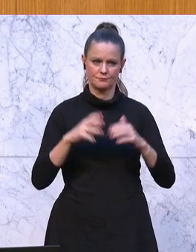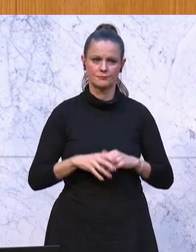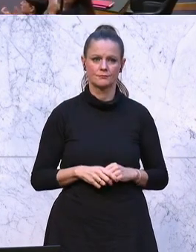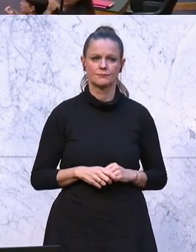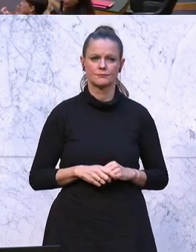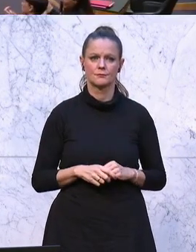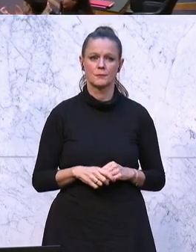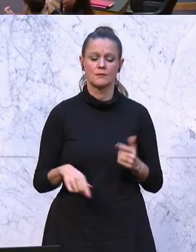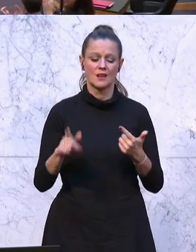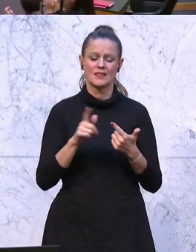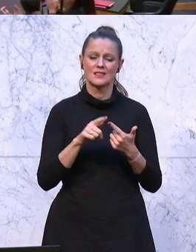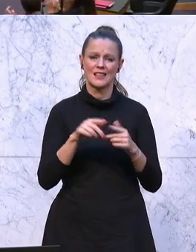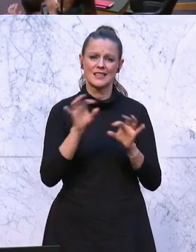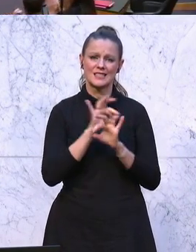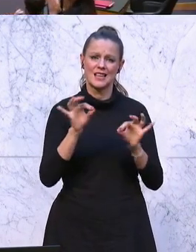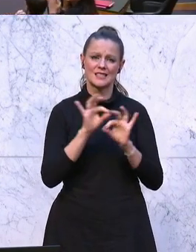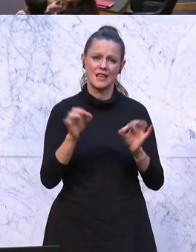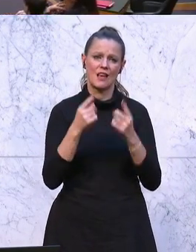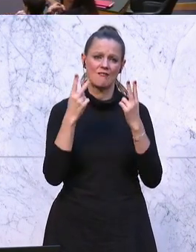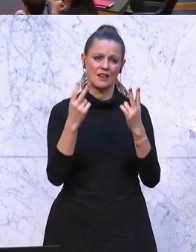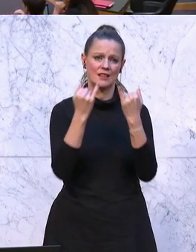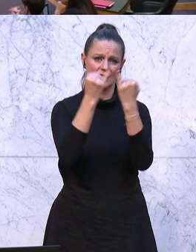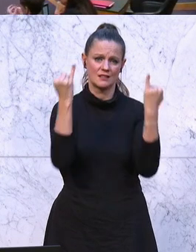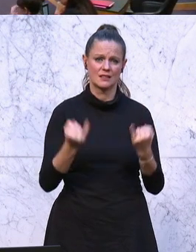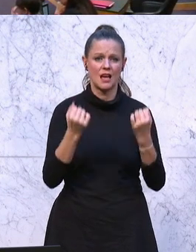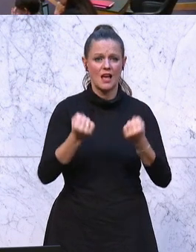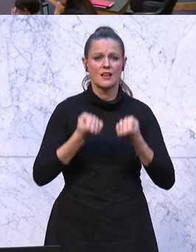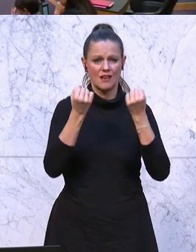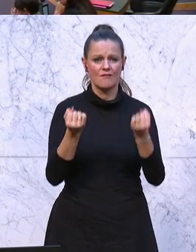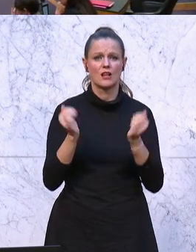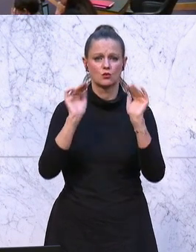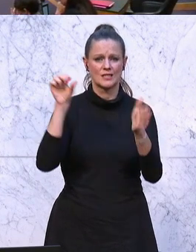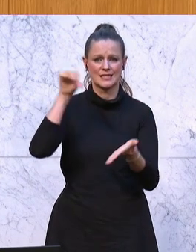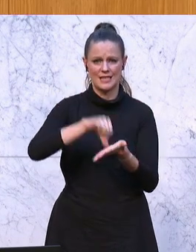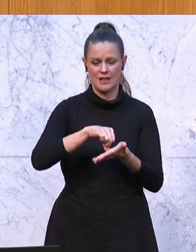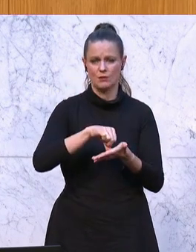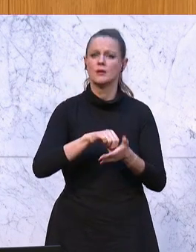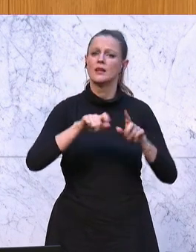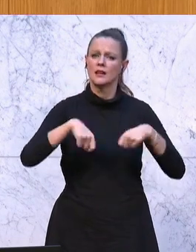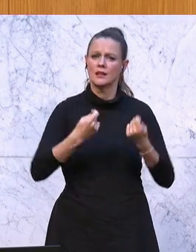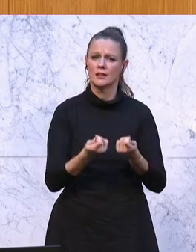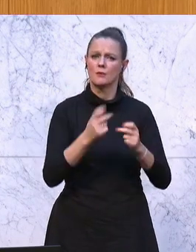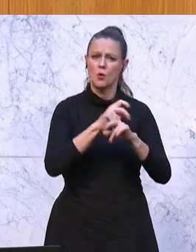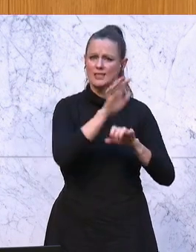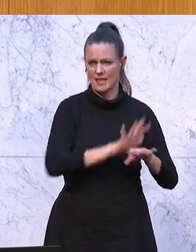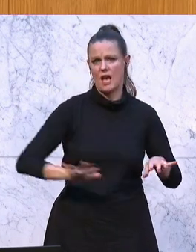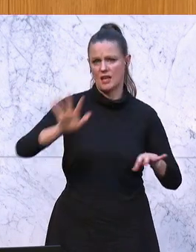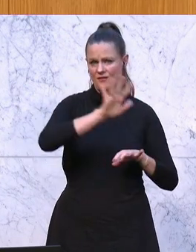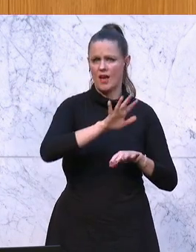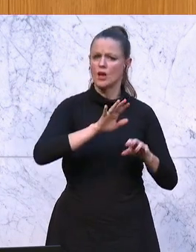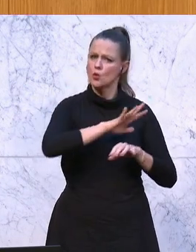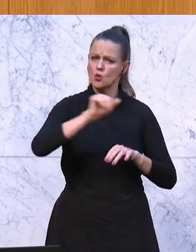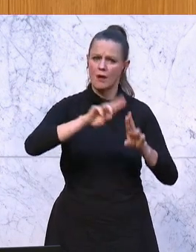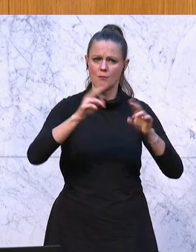Und die zweite, ganz wichtige Institution sind die Gewaltschutzzentren. Es gibt Gewaltschutzzentren in ganz Österreich, in jedem